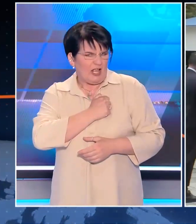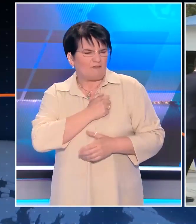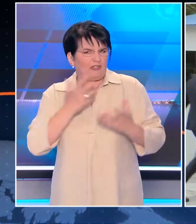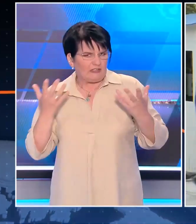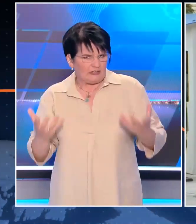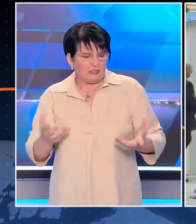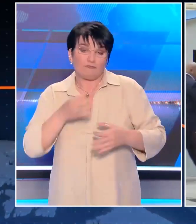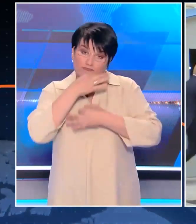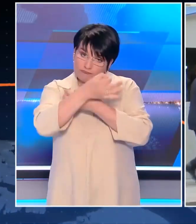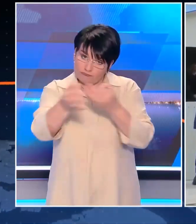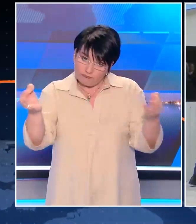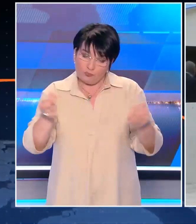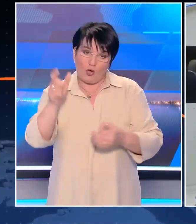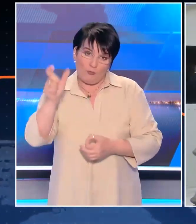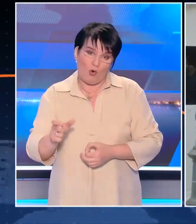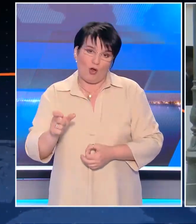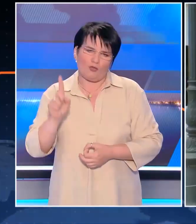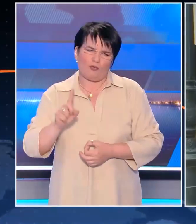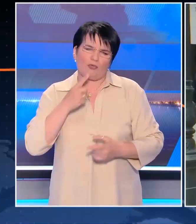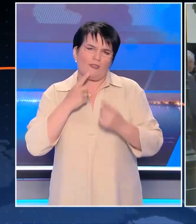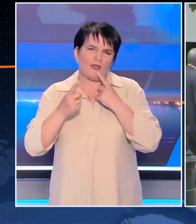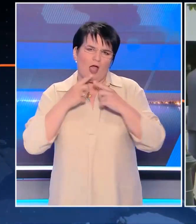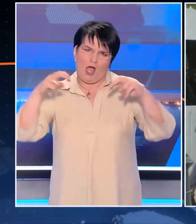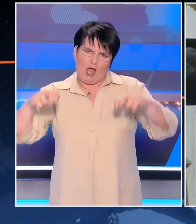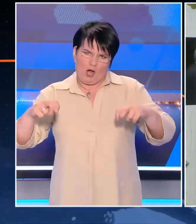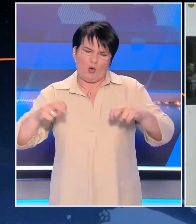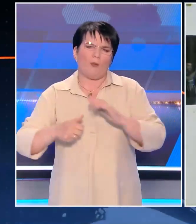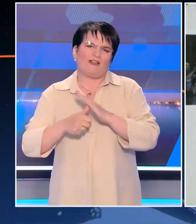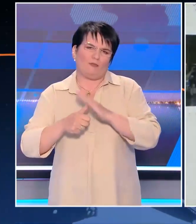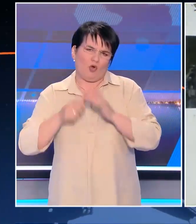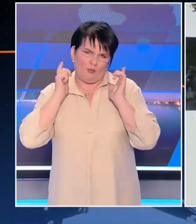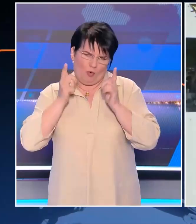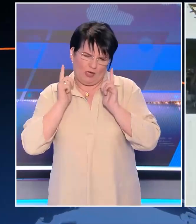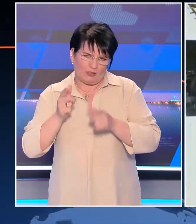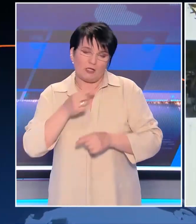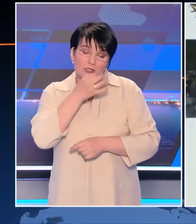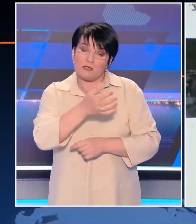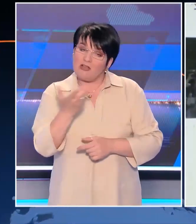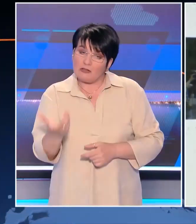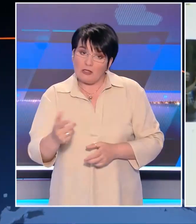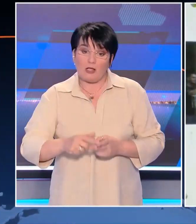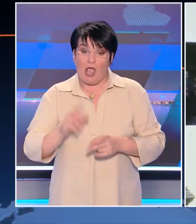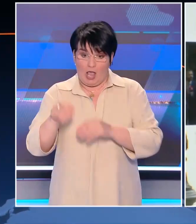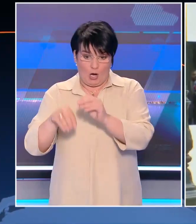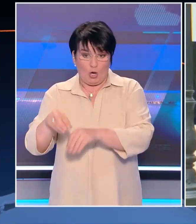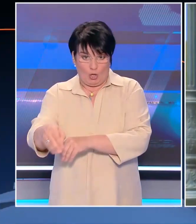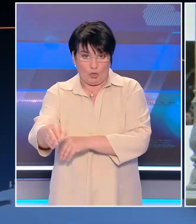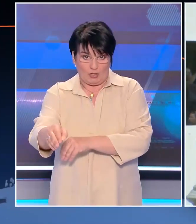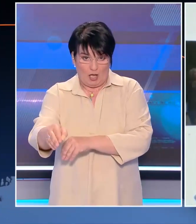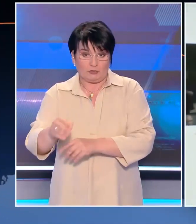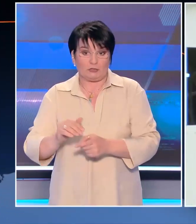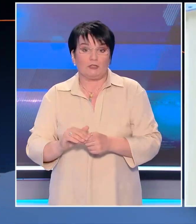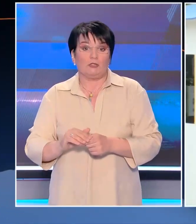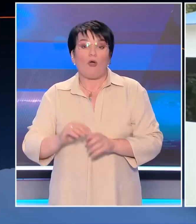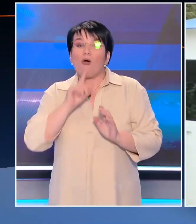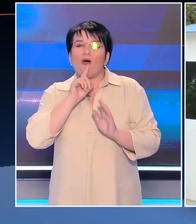το λέει, το είπε άλλωστε και ο Πρωθυπουργός στο σύντομο διάλογο που είχε με την Κατερίνα Σεκλαεροπούλου ότι εάν αυτές οι εκλογές διεξάγονταν